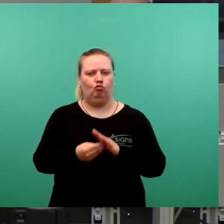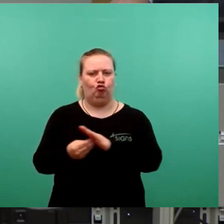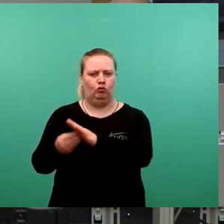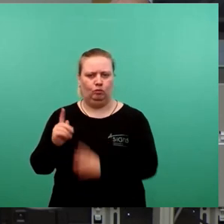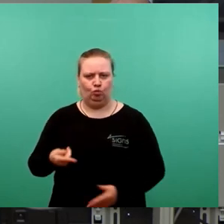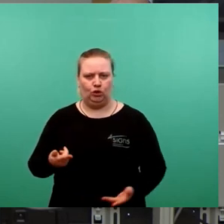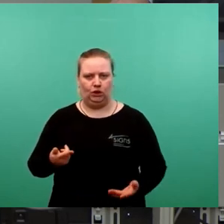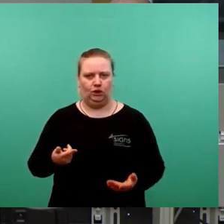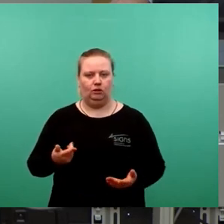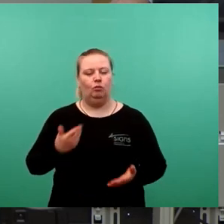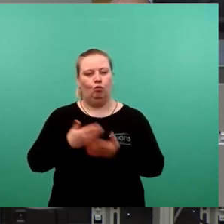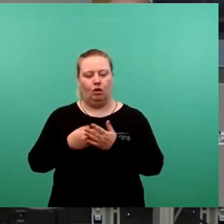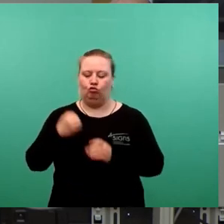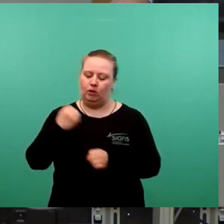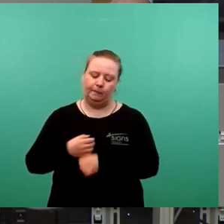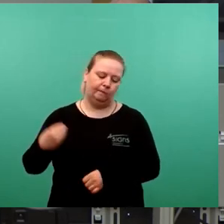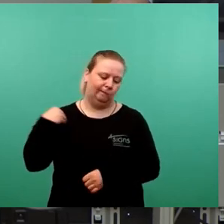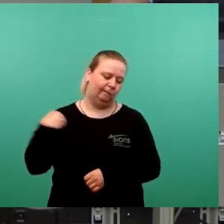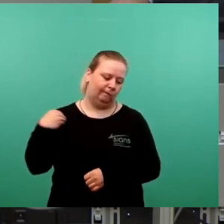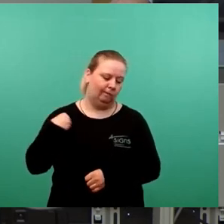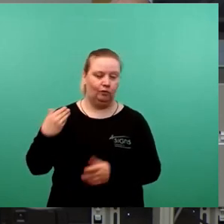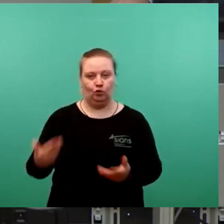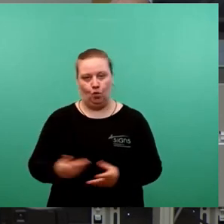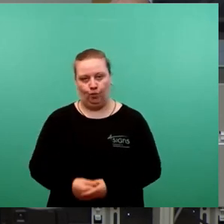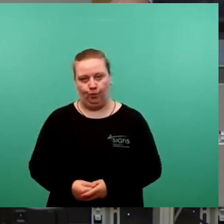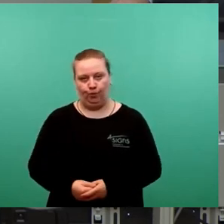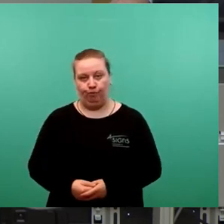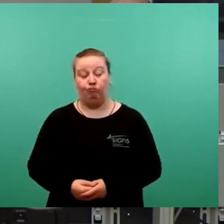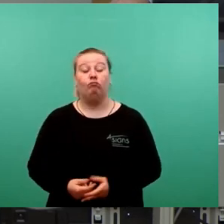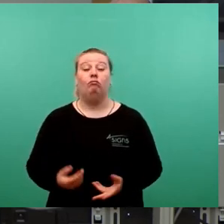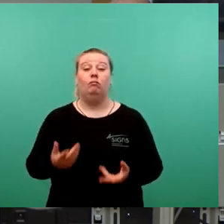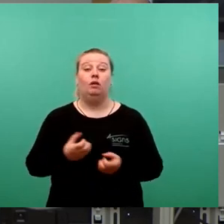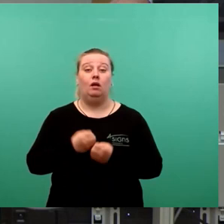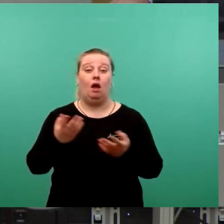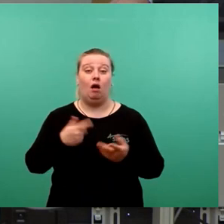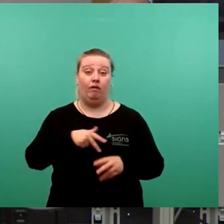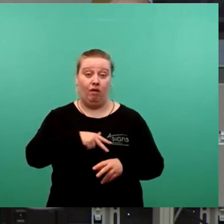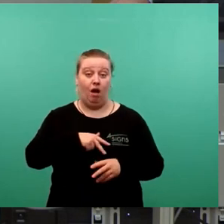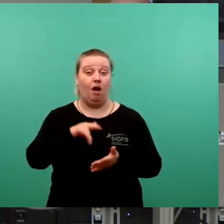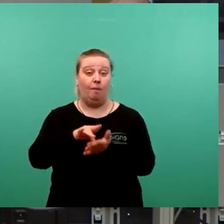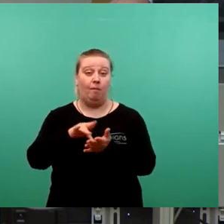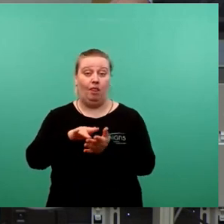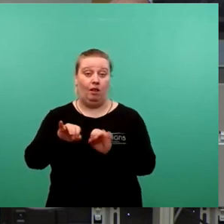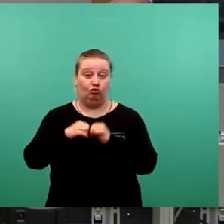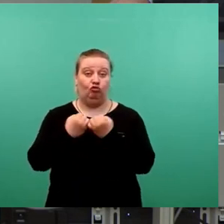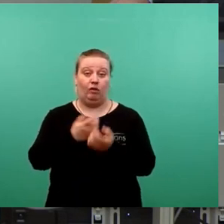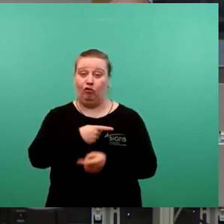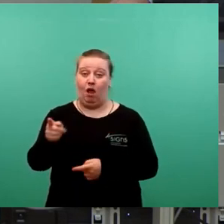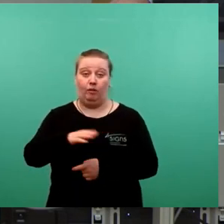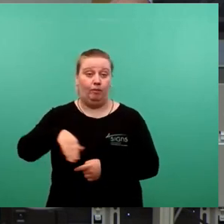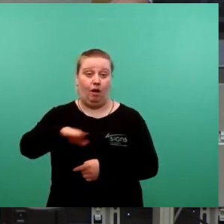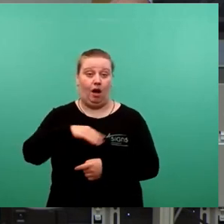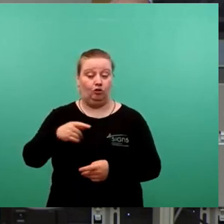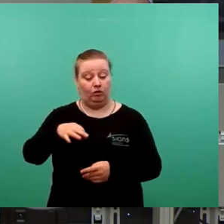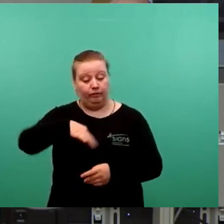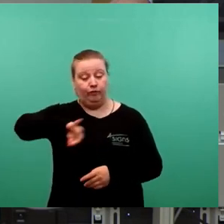muss, wird uns immer wieder gespiegelt. Schließlich sind es nach wie vor die Mittelständler aller Branchen, das Rückgrat